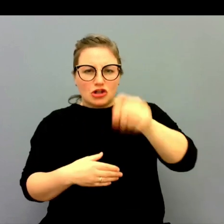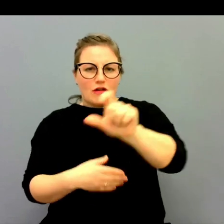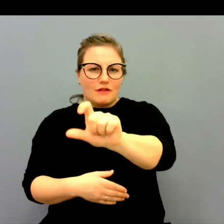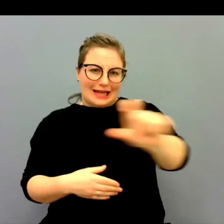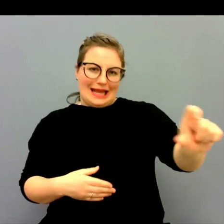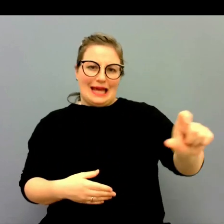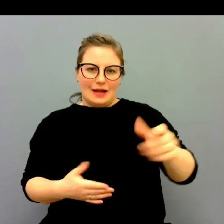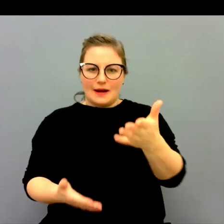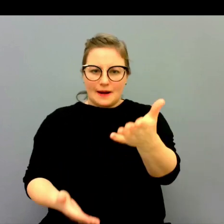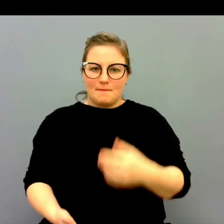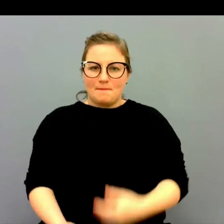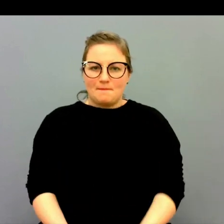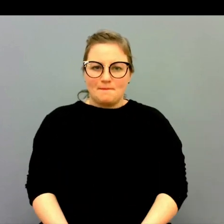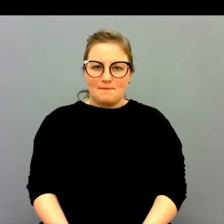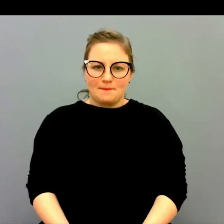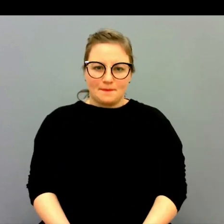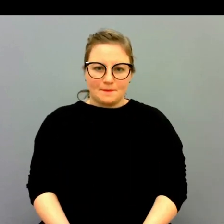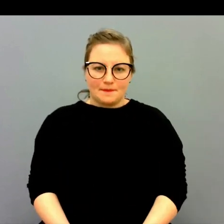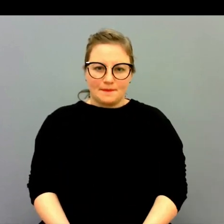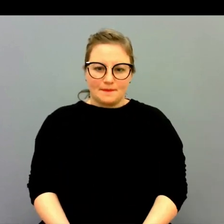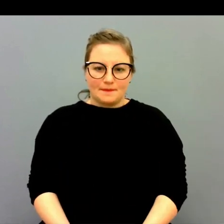arbetsmiljön för er tolkar?